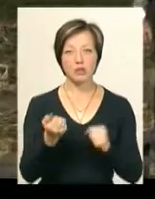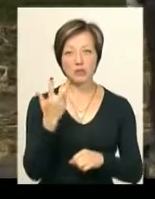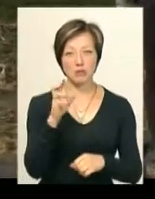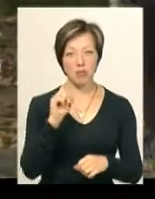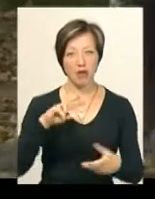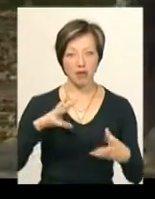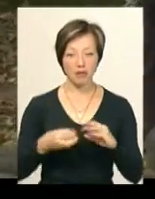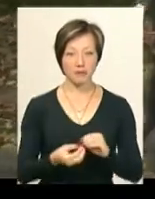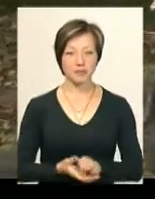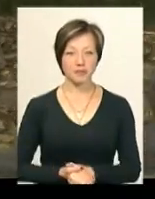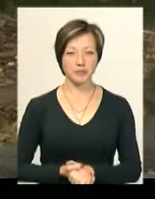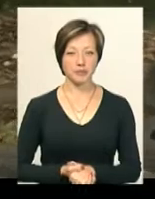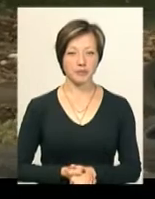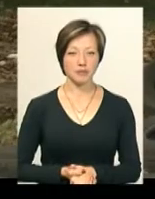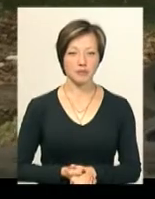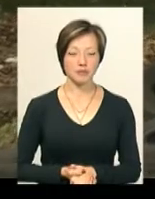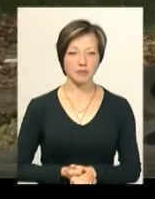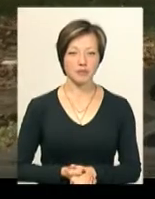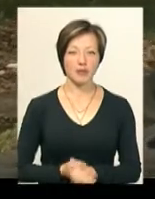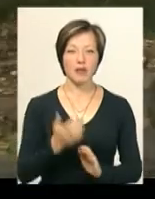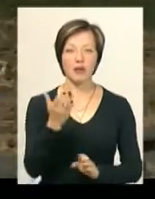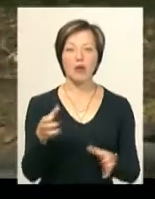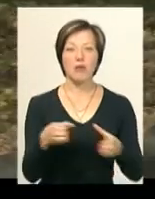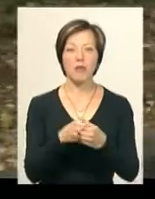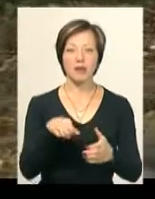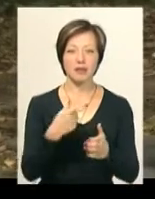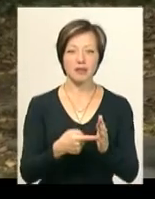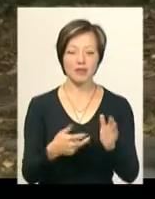бали». «Яка ви команда, хлопці?»